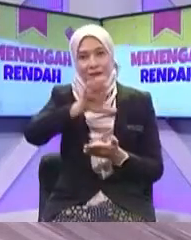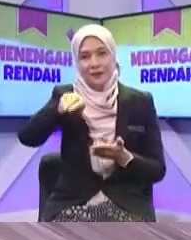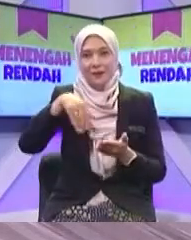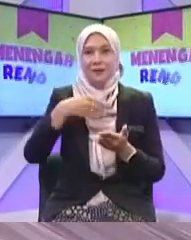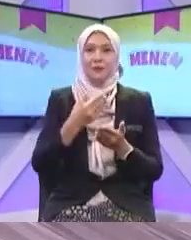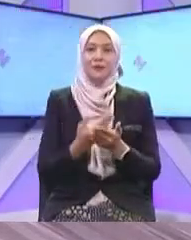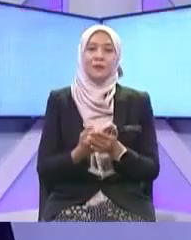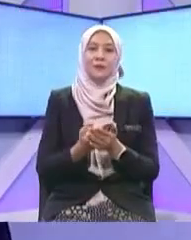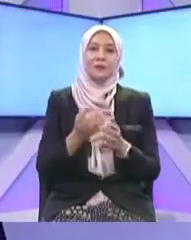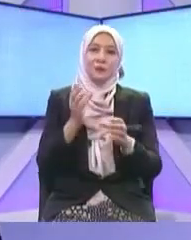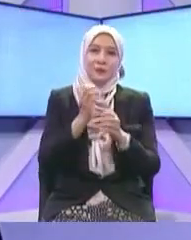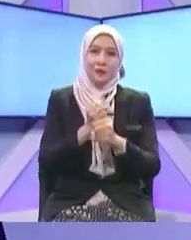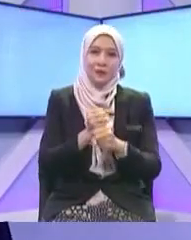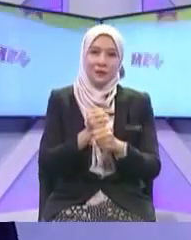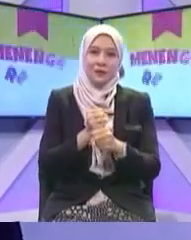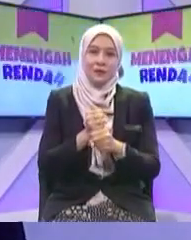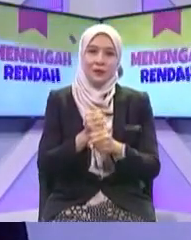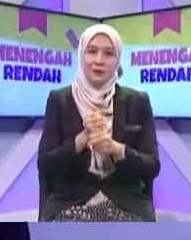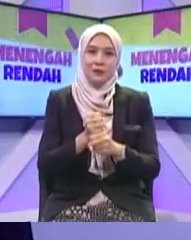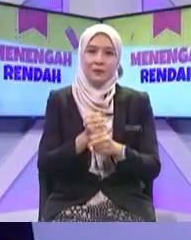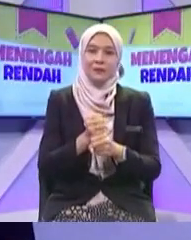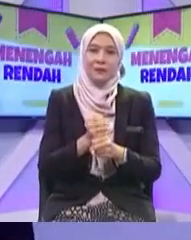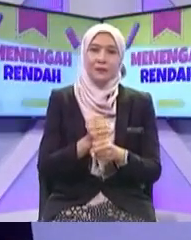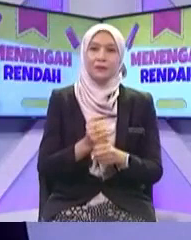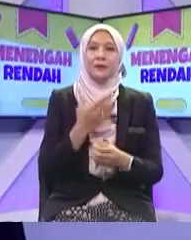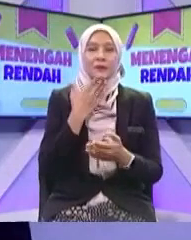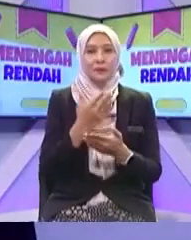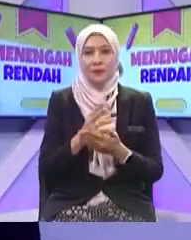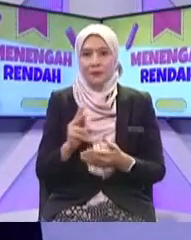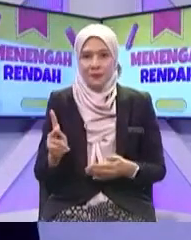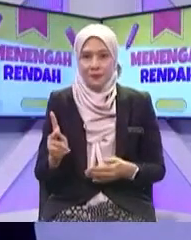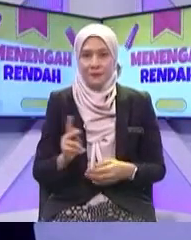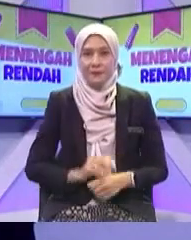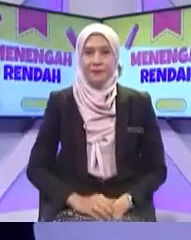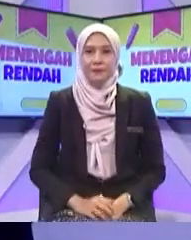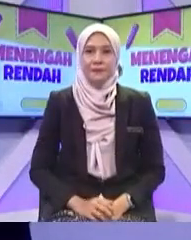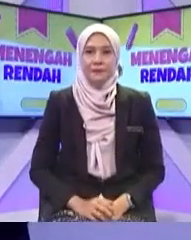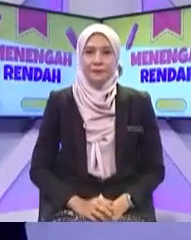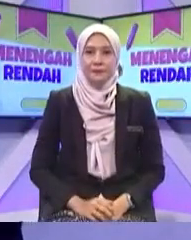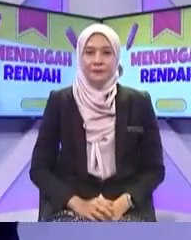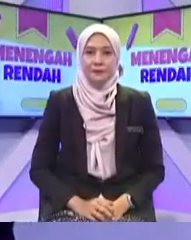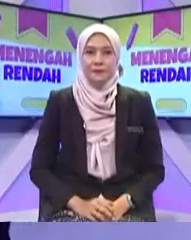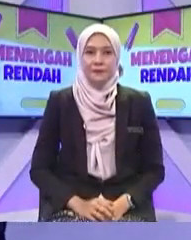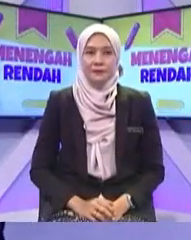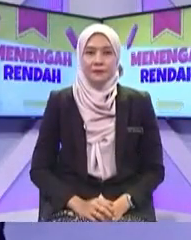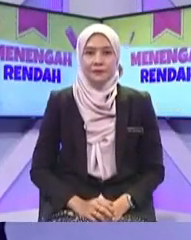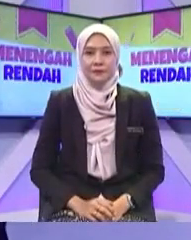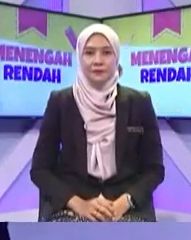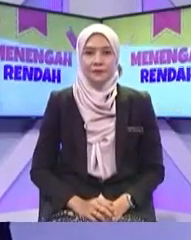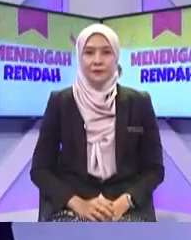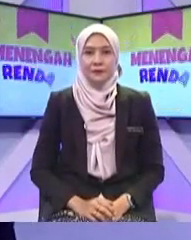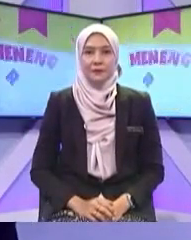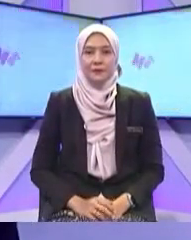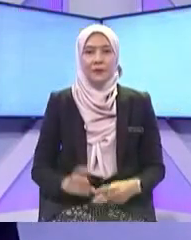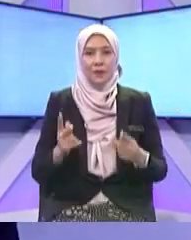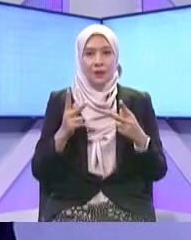Telekomunikasi yang Canggih Yang modern Di negara kita Okey Saya teruskan Kepentingan yang seterusnya